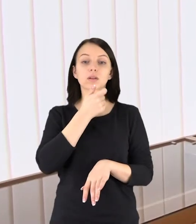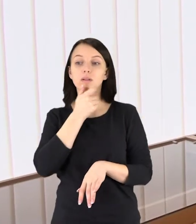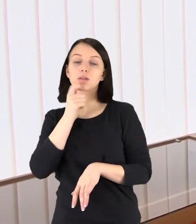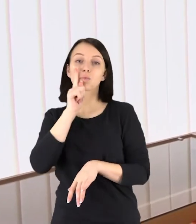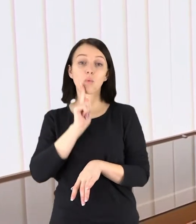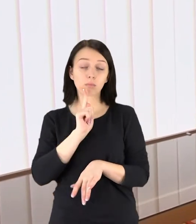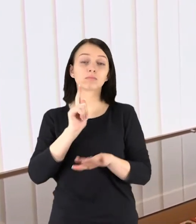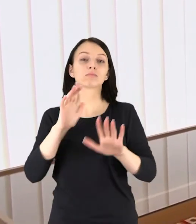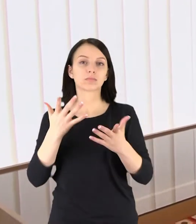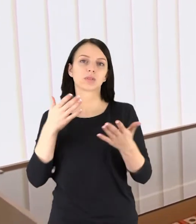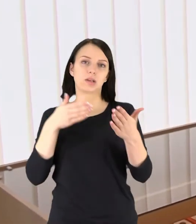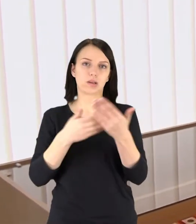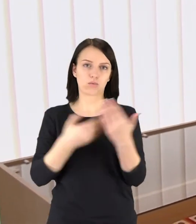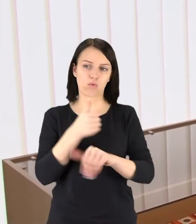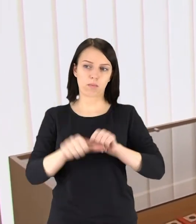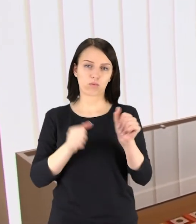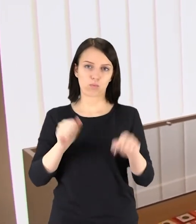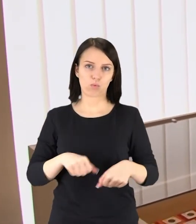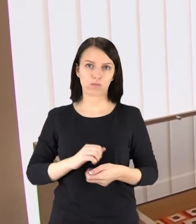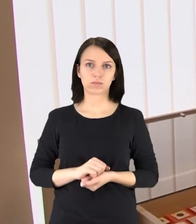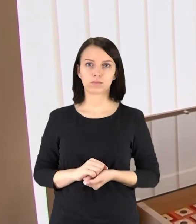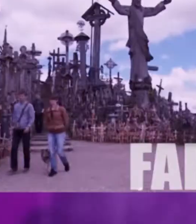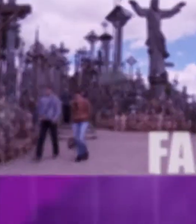visi norintis gali apžiūrėti iki metų pabaigos.